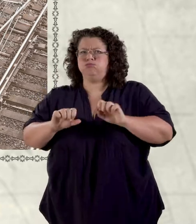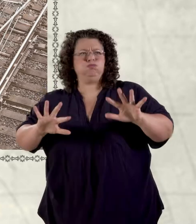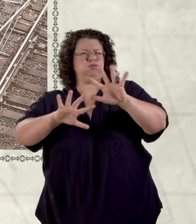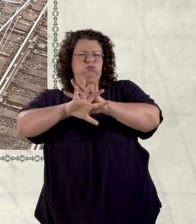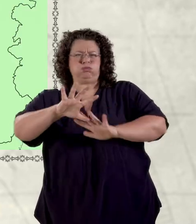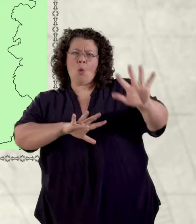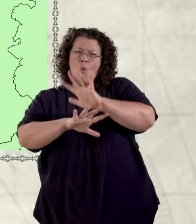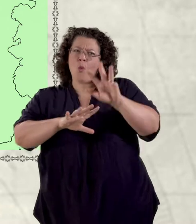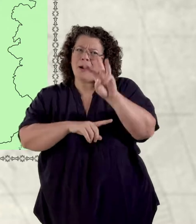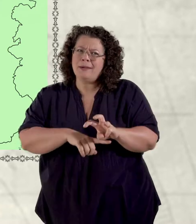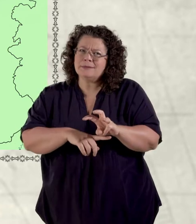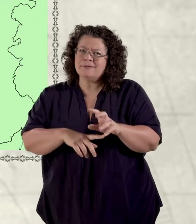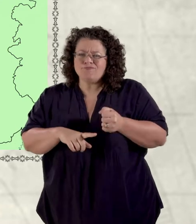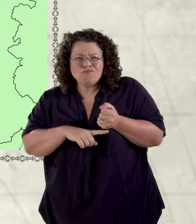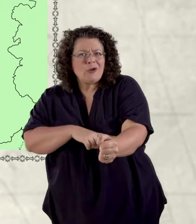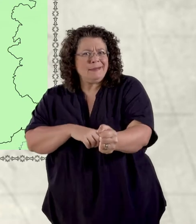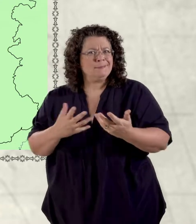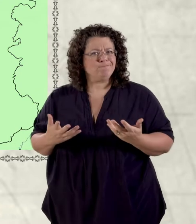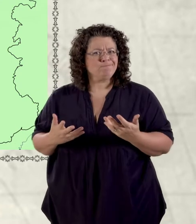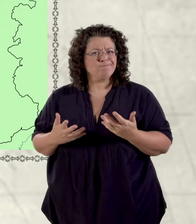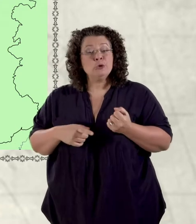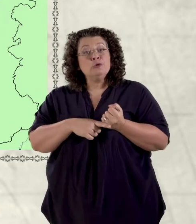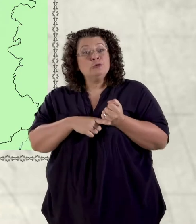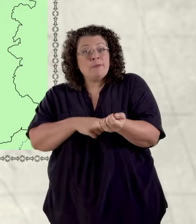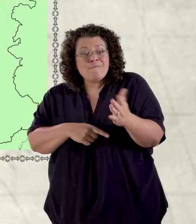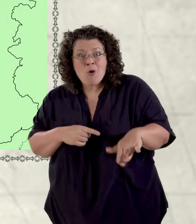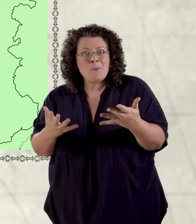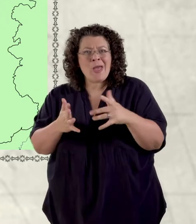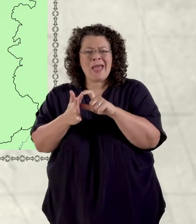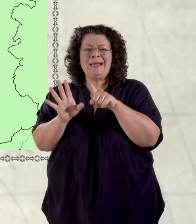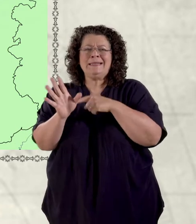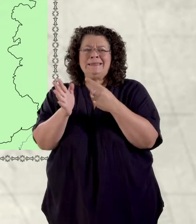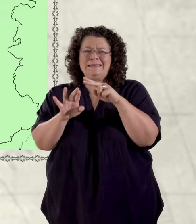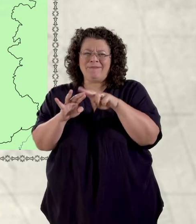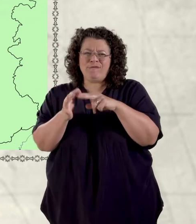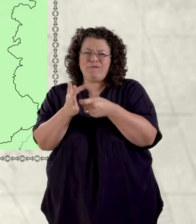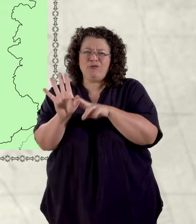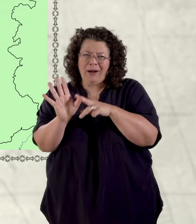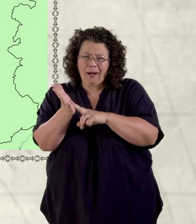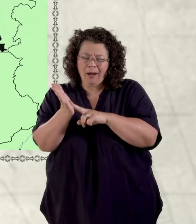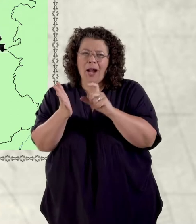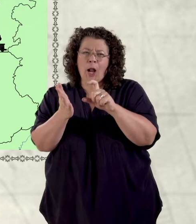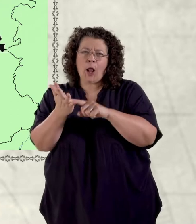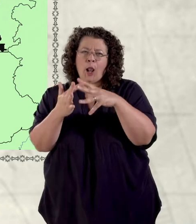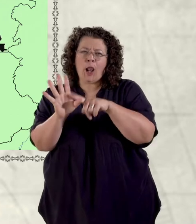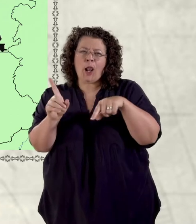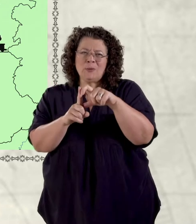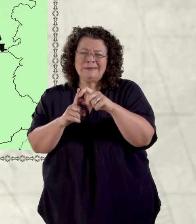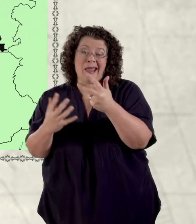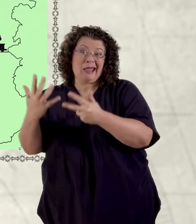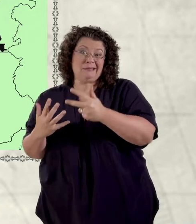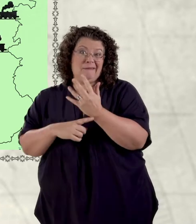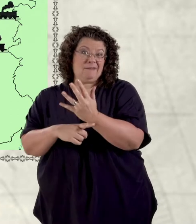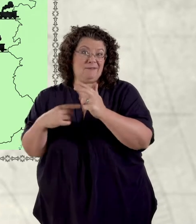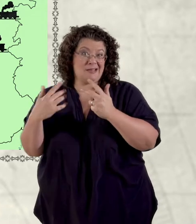o dyfryn clwyd. O, dyfryn clwyd, 1858, Llanedloes,